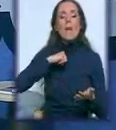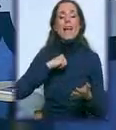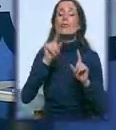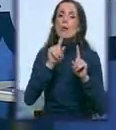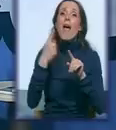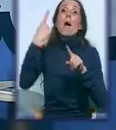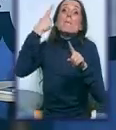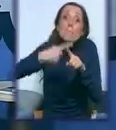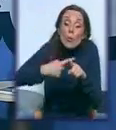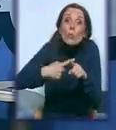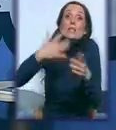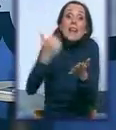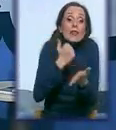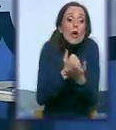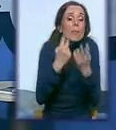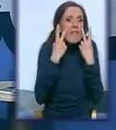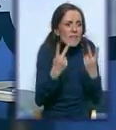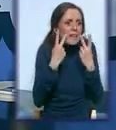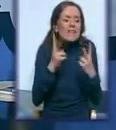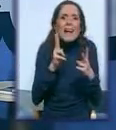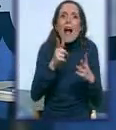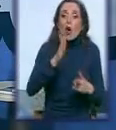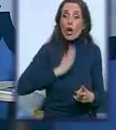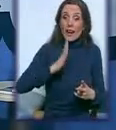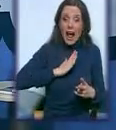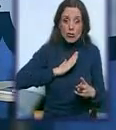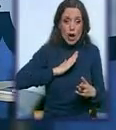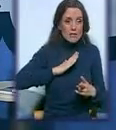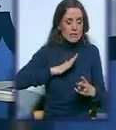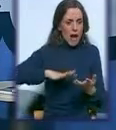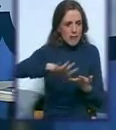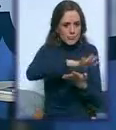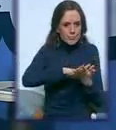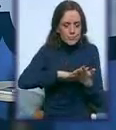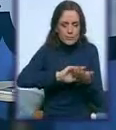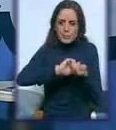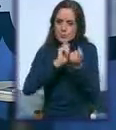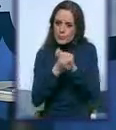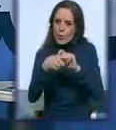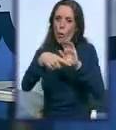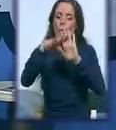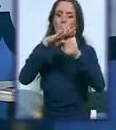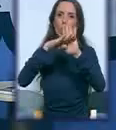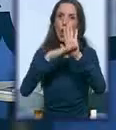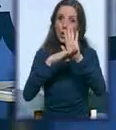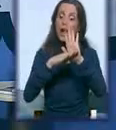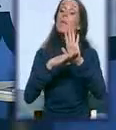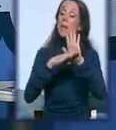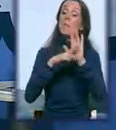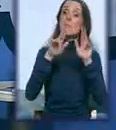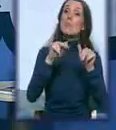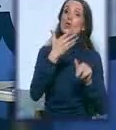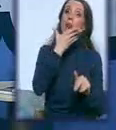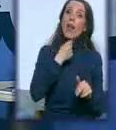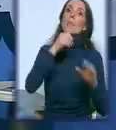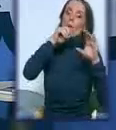vidite način na koji se građanska priča prevedena kroz programe može na jedan lijep način